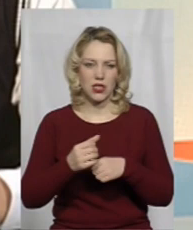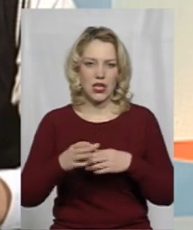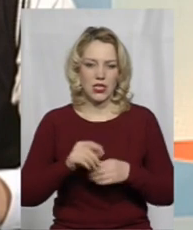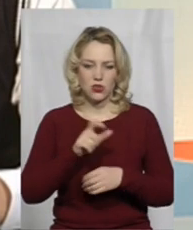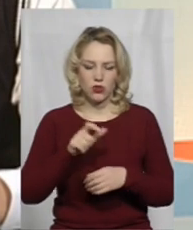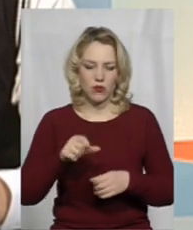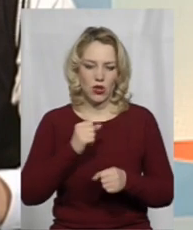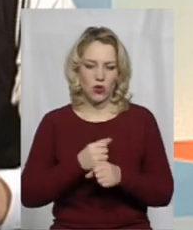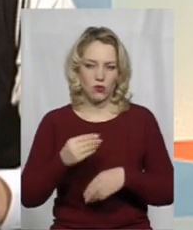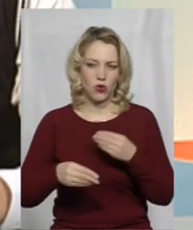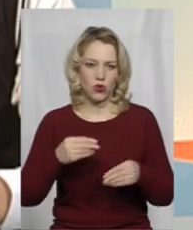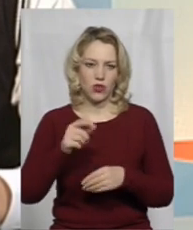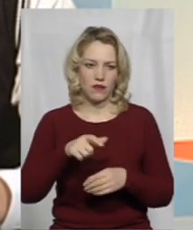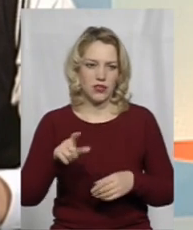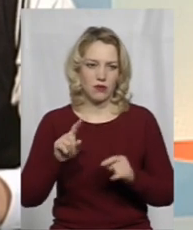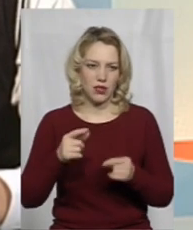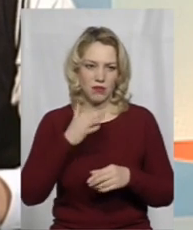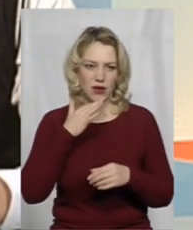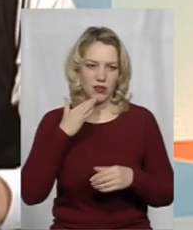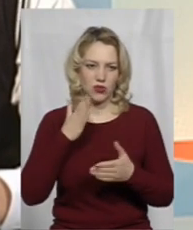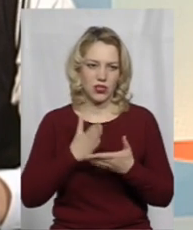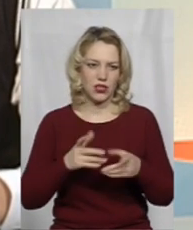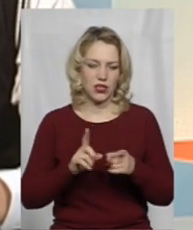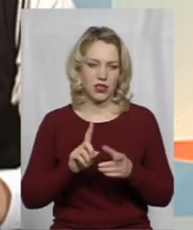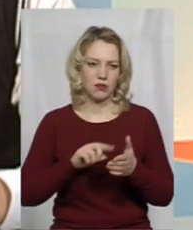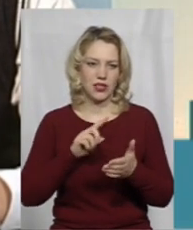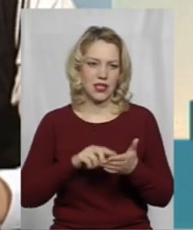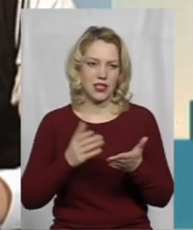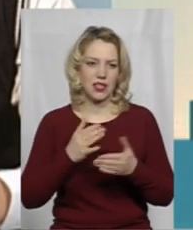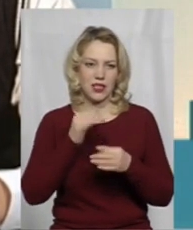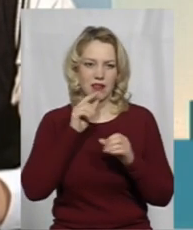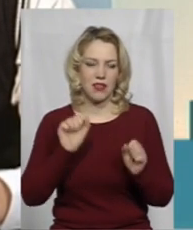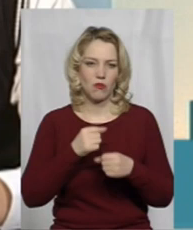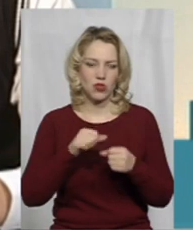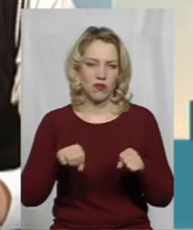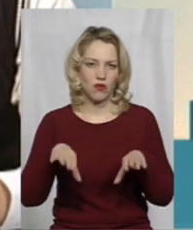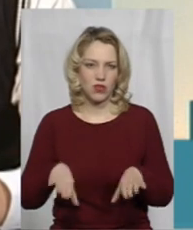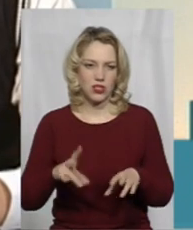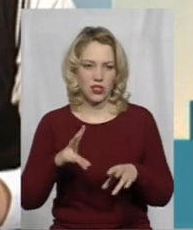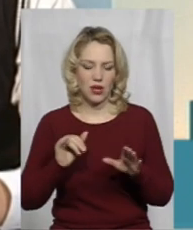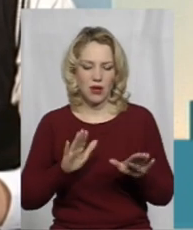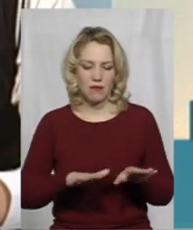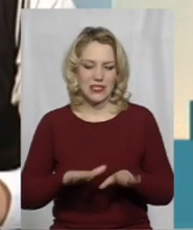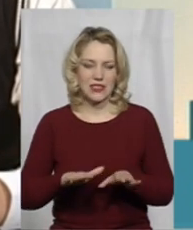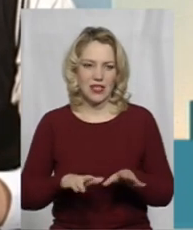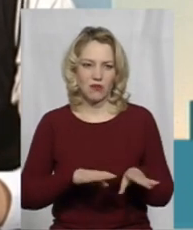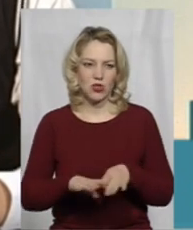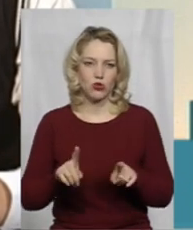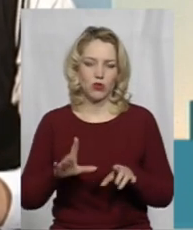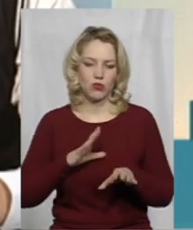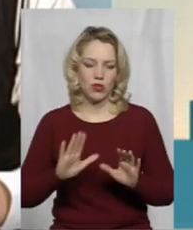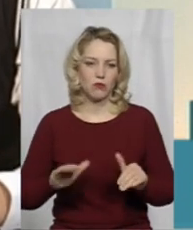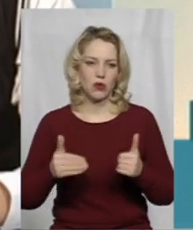з підприємцями, роботодавцями, і багато є таких питань, яких неможливо вирішити на місцевому рівні. От того була